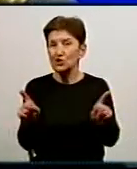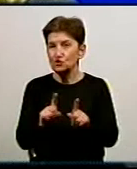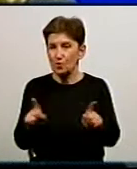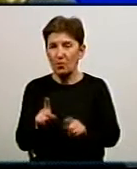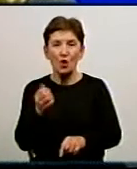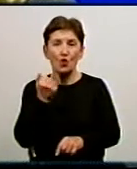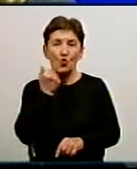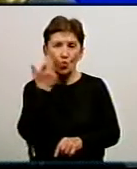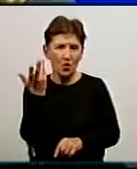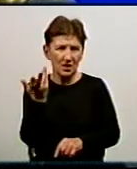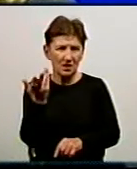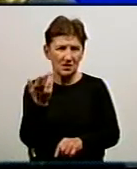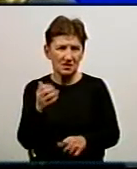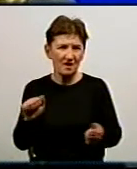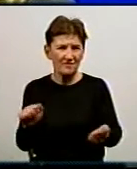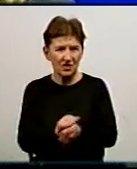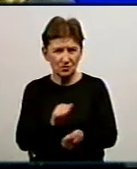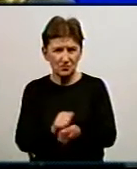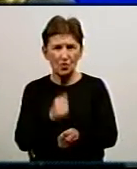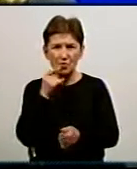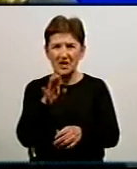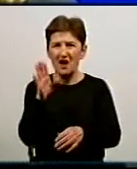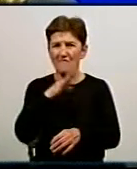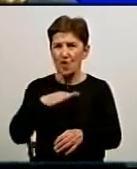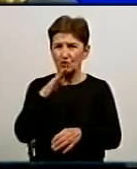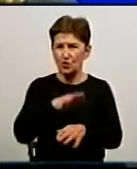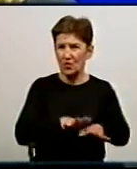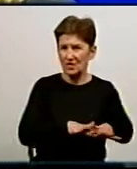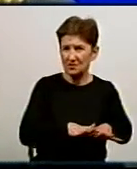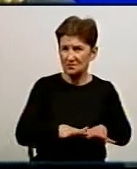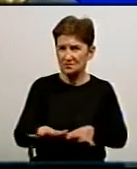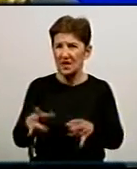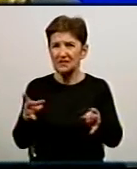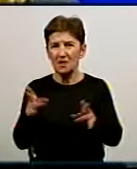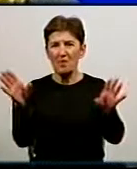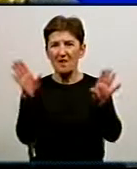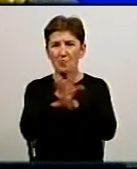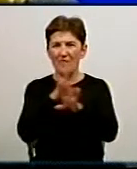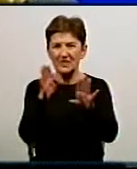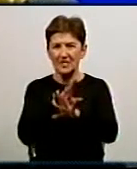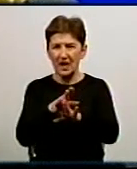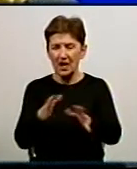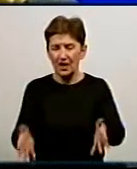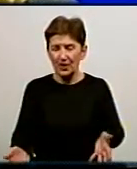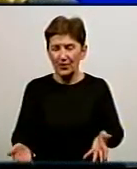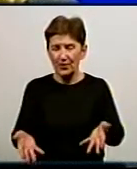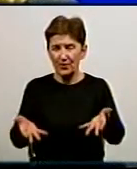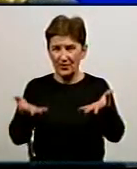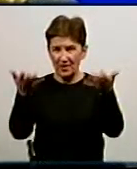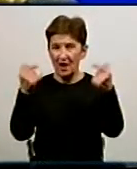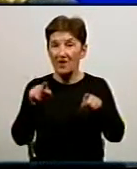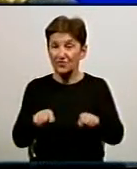коли спусушується трубопровід, коли заповнюється водою, необхідно випустити повітря. В саме цьому місці,